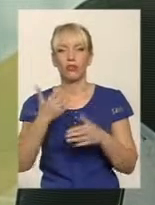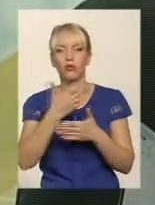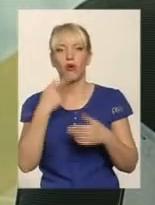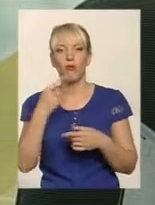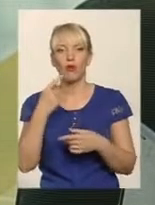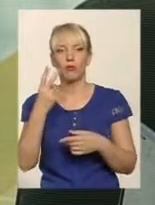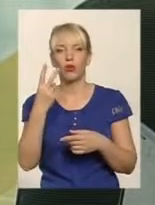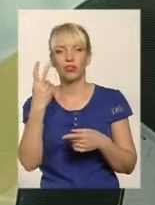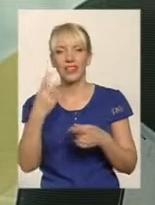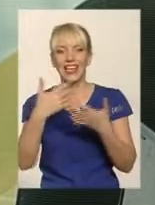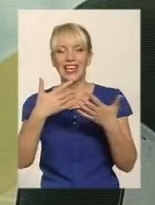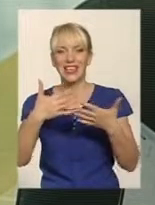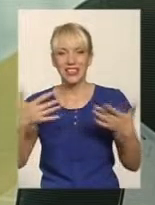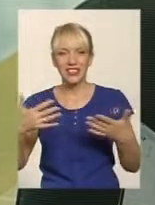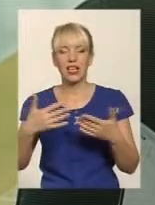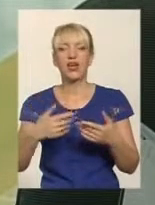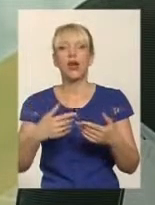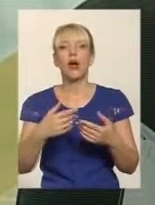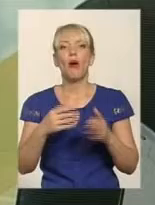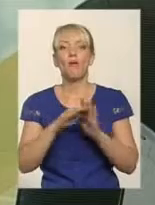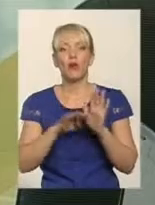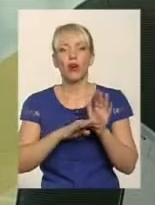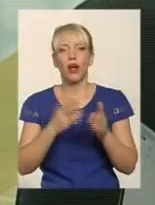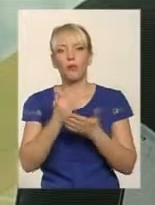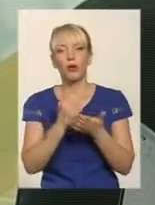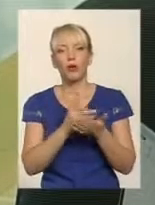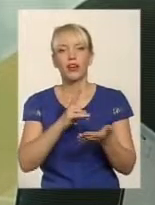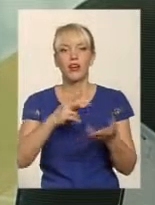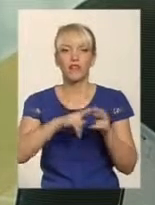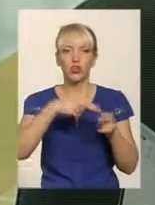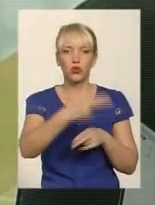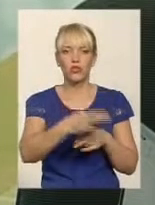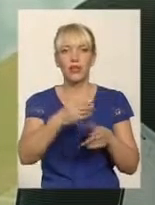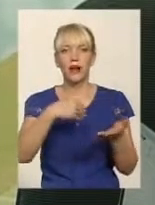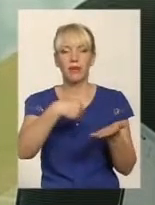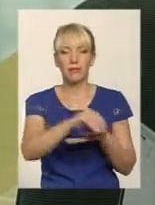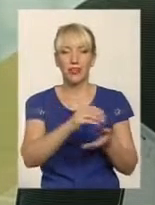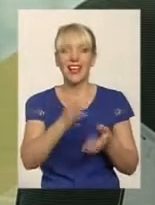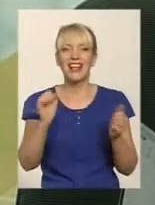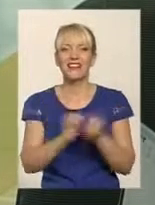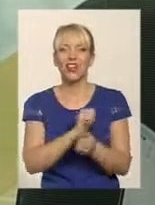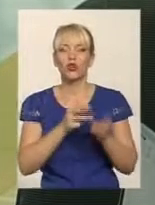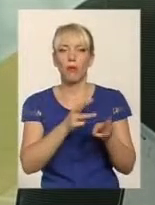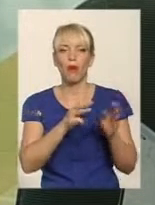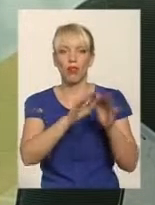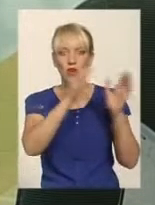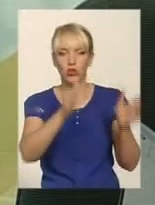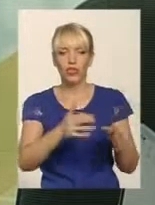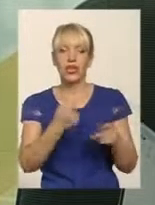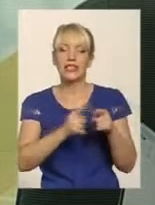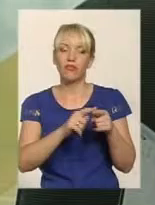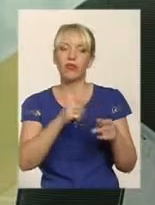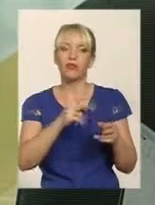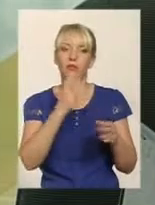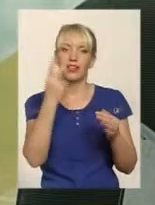про дві різних програми. Програма, яка передбачає відшкодування, наприклад, придбання твердопаливних котлів, передбачає відшкодування 20%